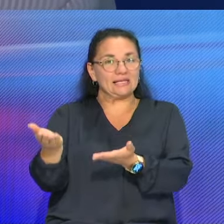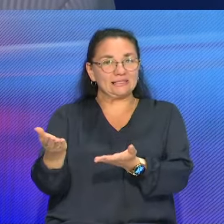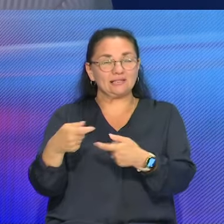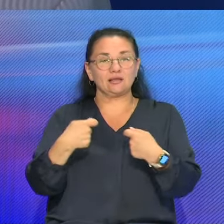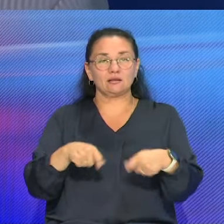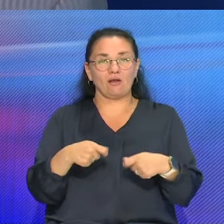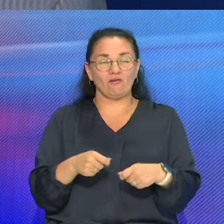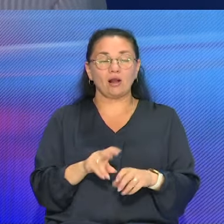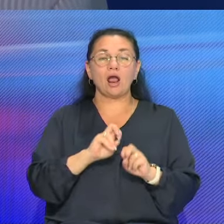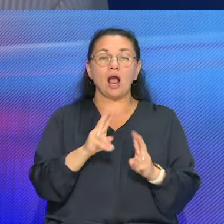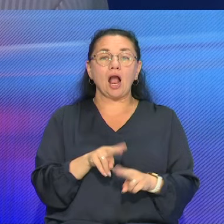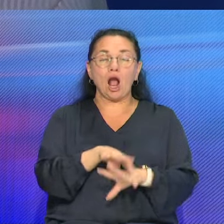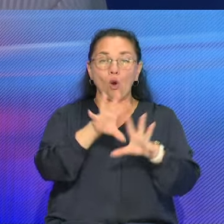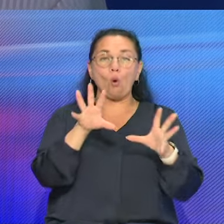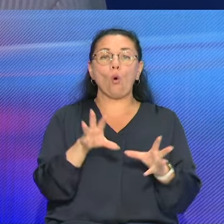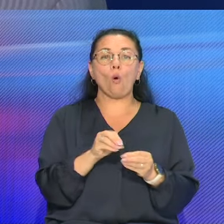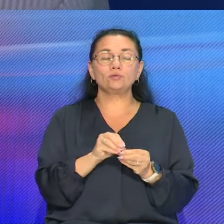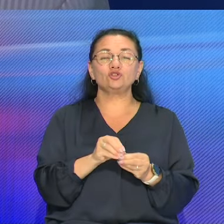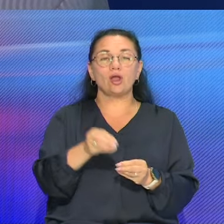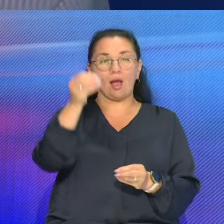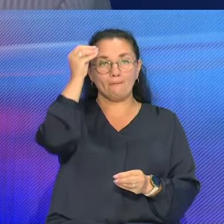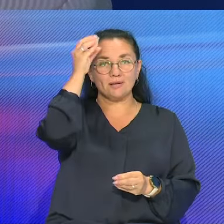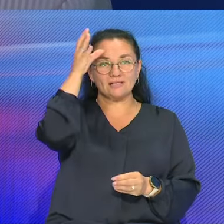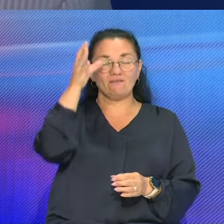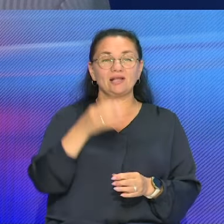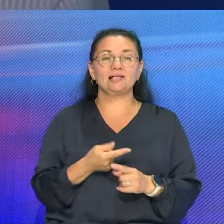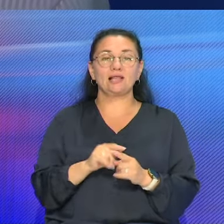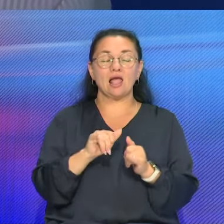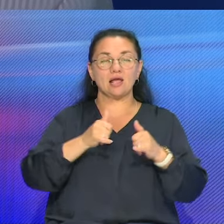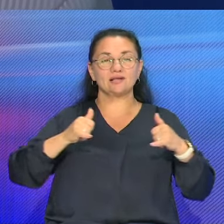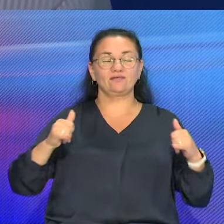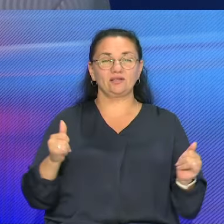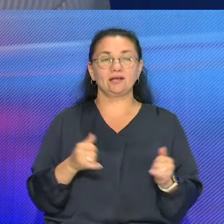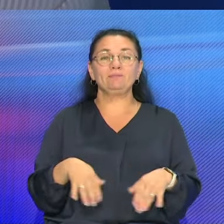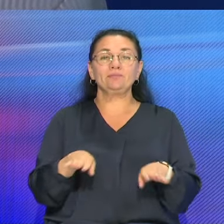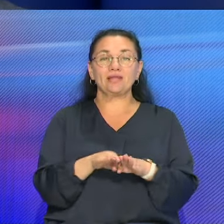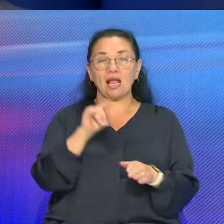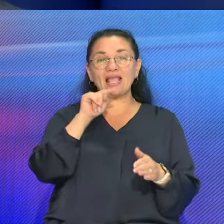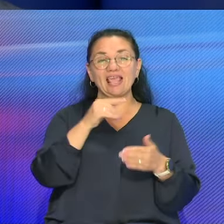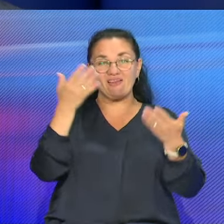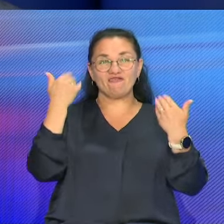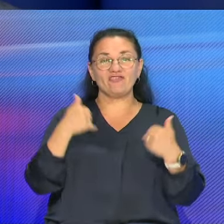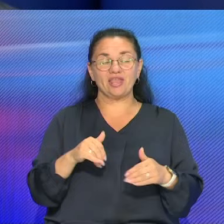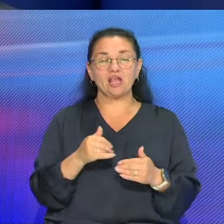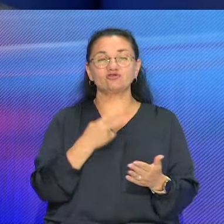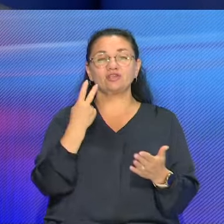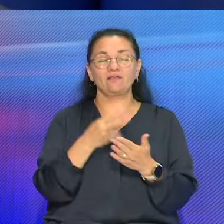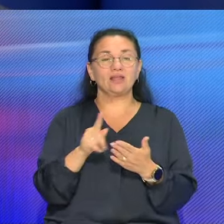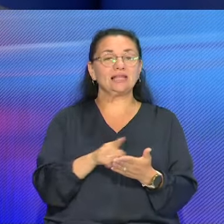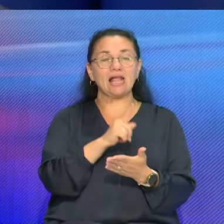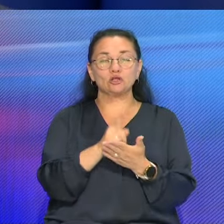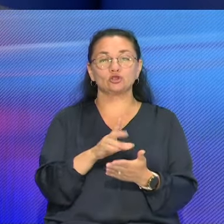значит, как общеобразовательное развитие, так и внешний вид. Все это должно быть красиво,